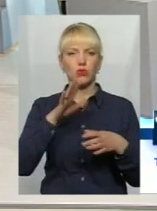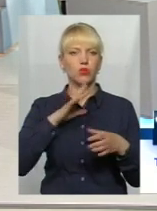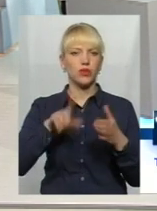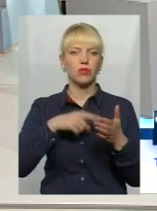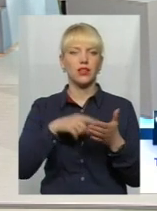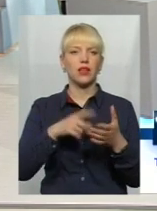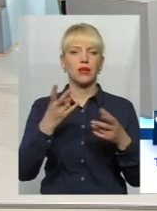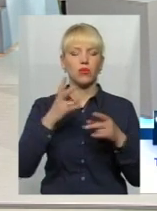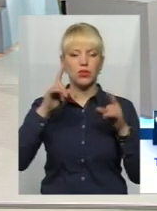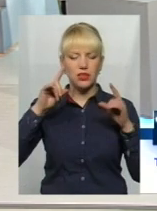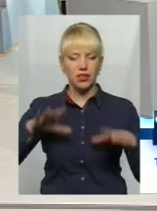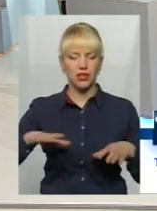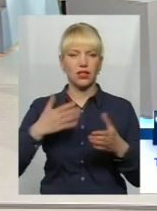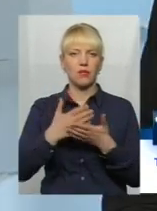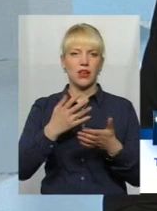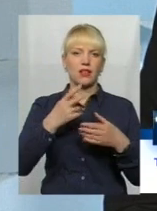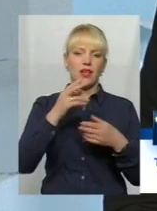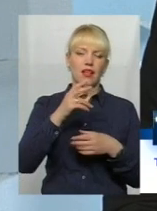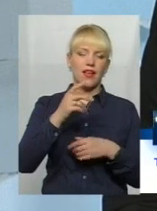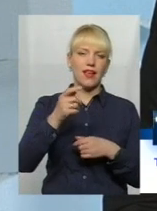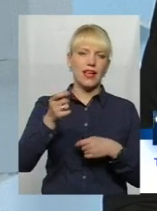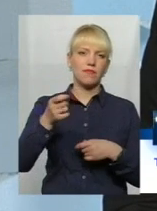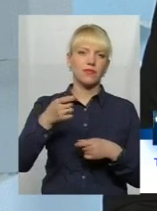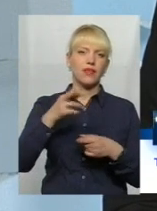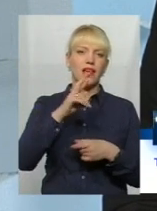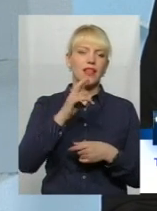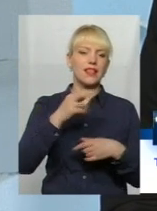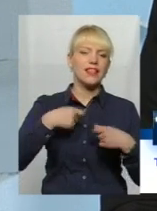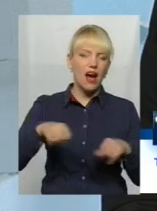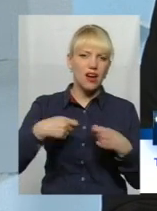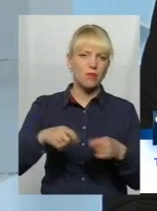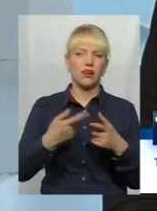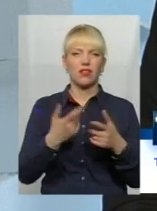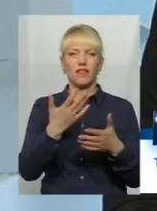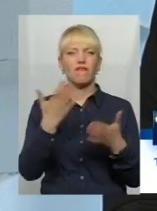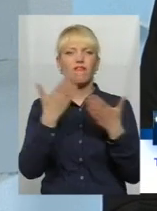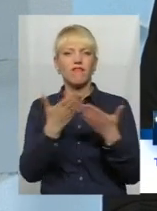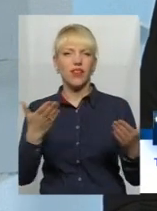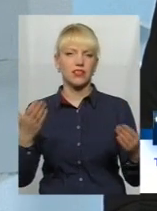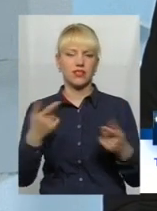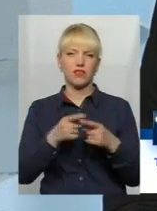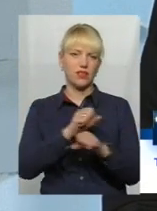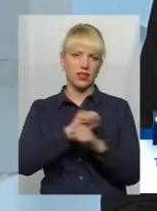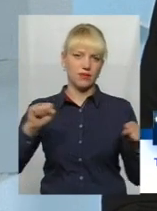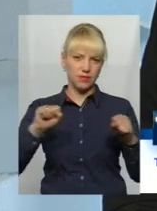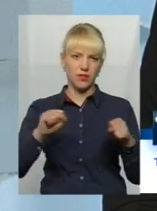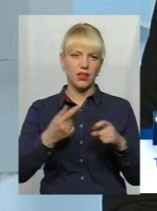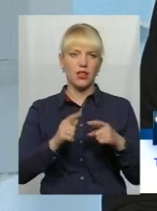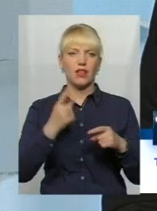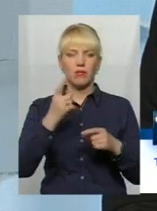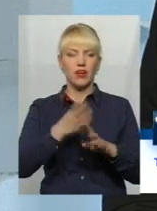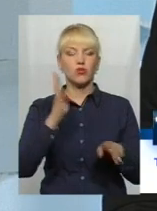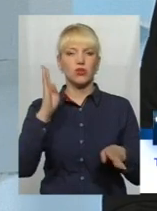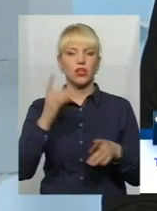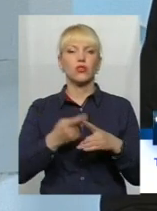стихійну, про проведення ярмарок, виставків і таких інших заходів. В першу чергу, це йдуть дуже